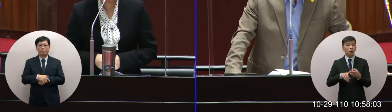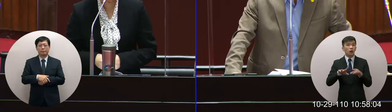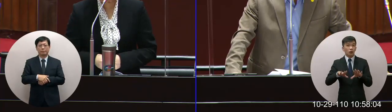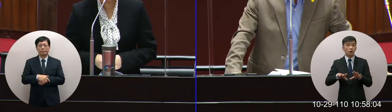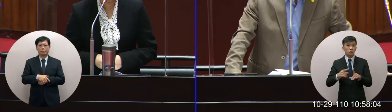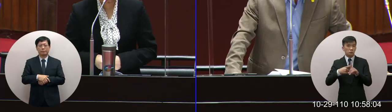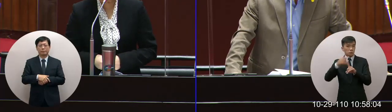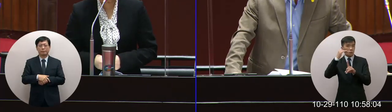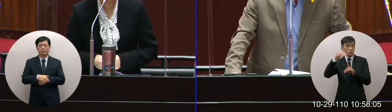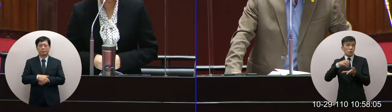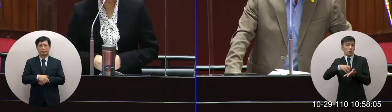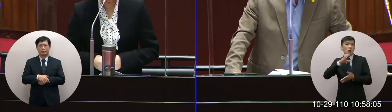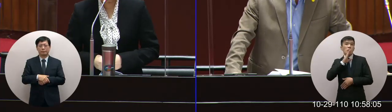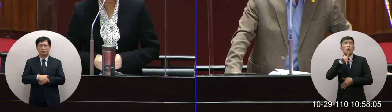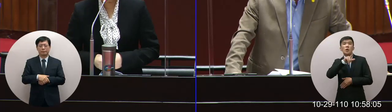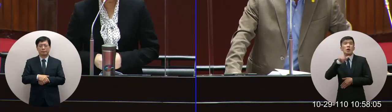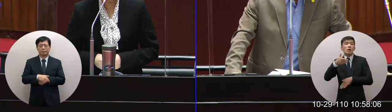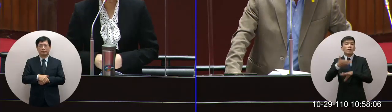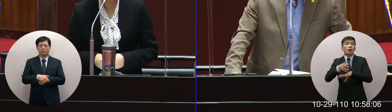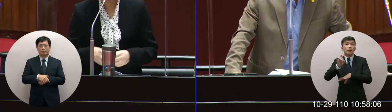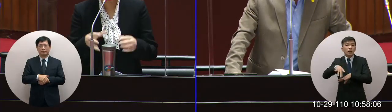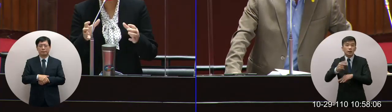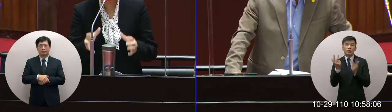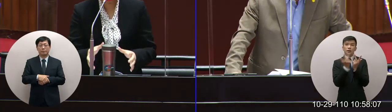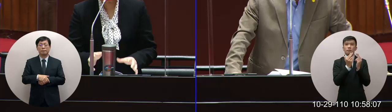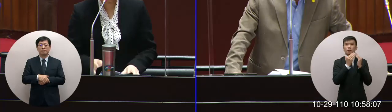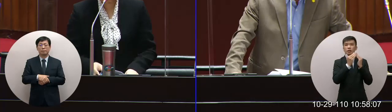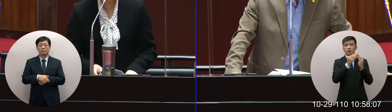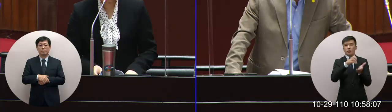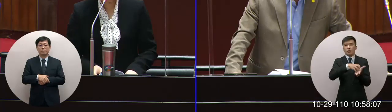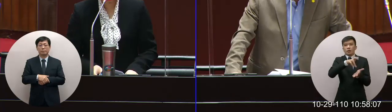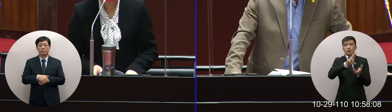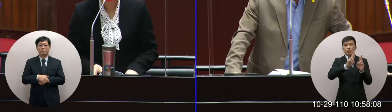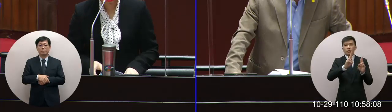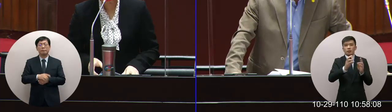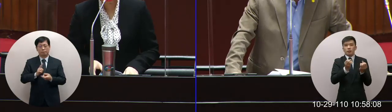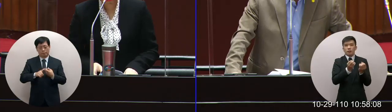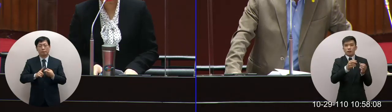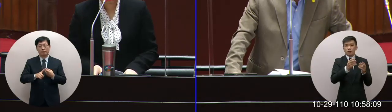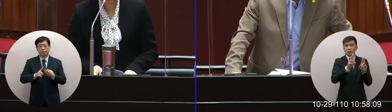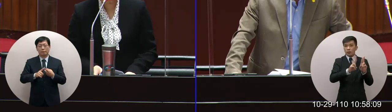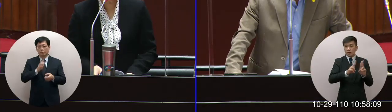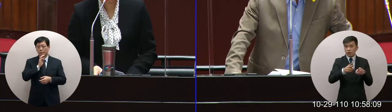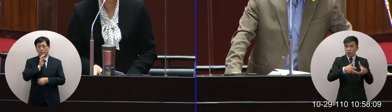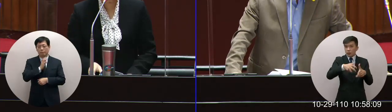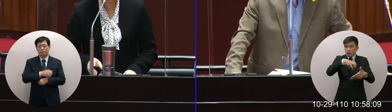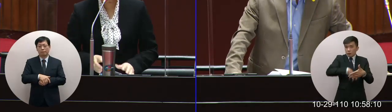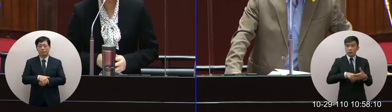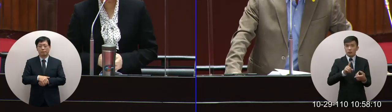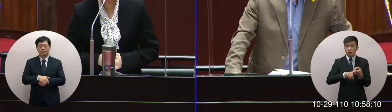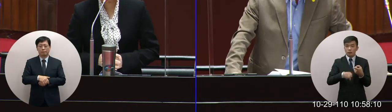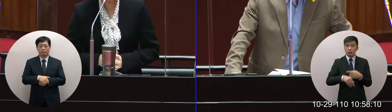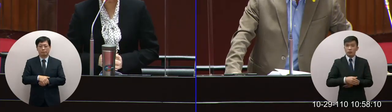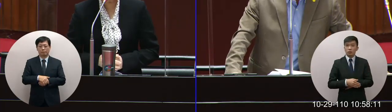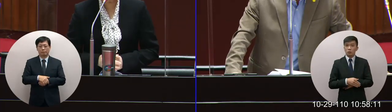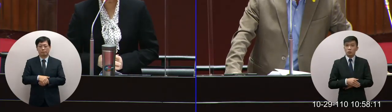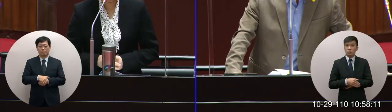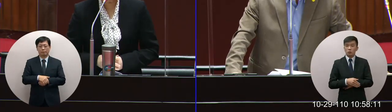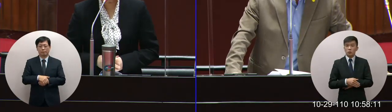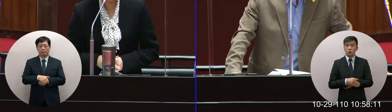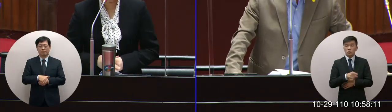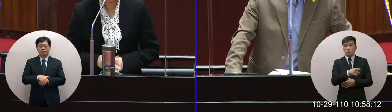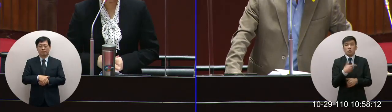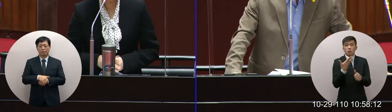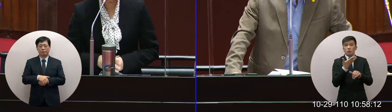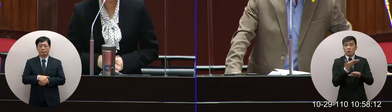料都是堆置在新北市的廠區內對不對核電廠的廠區內對也就是大部分堆置在新北市裡面